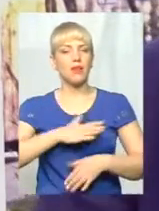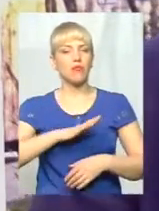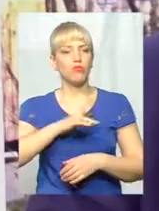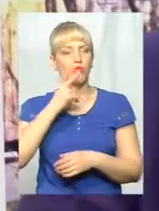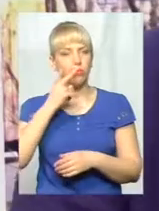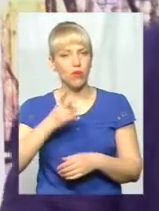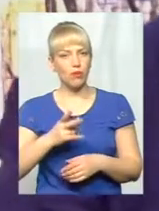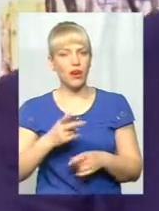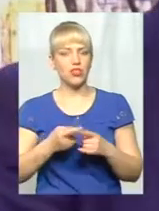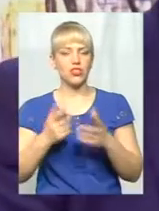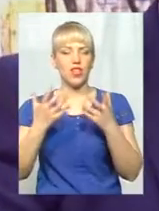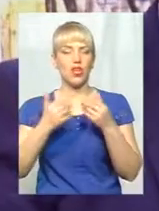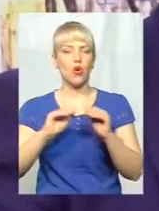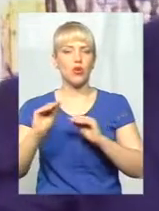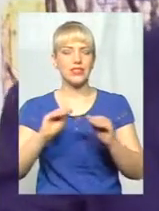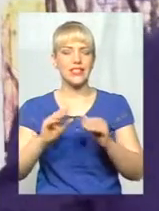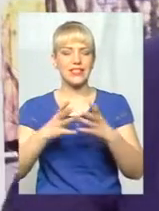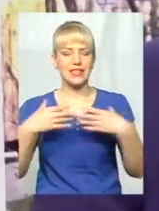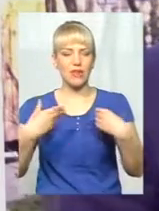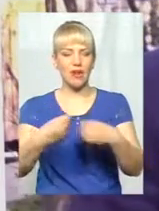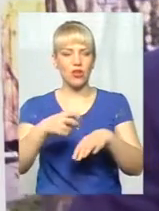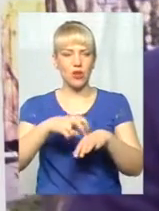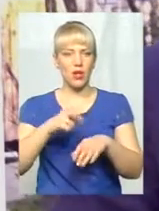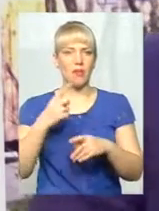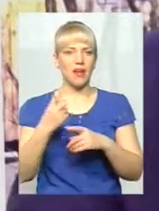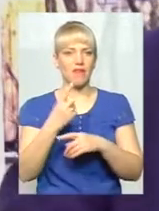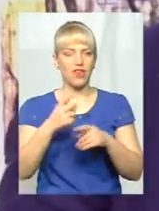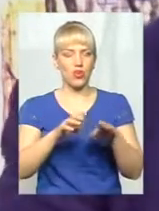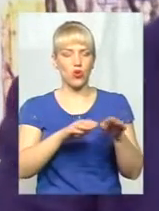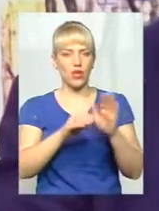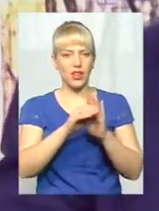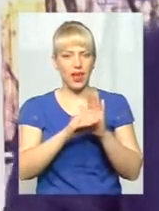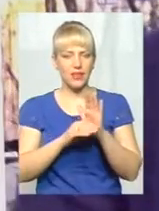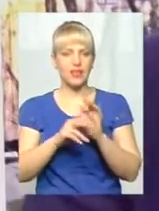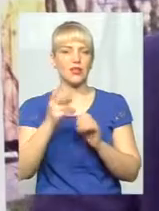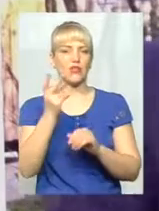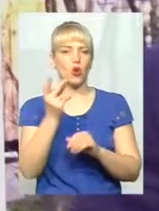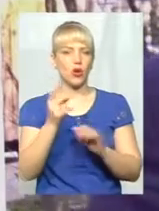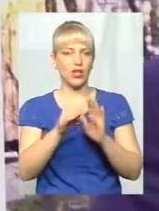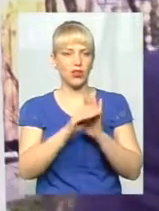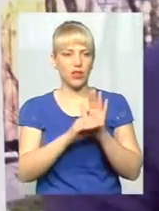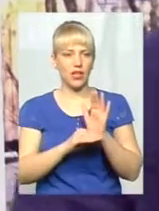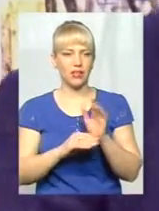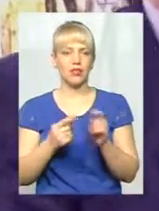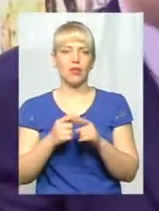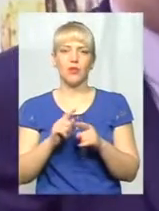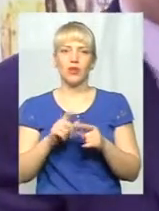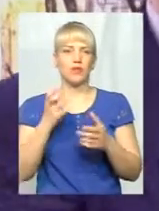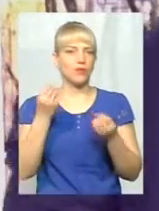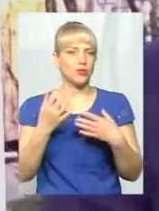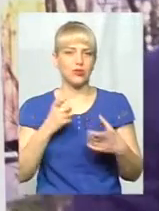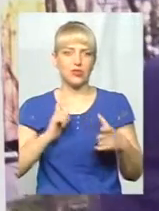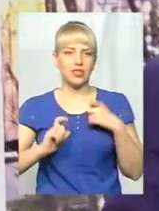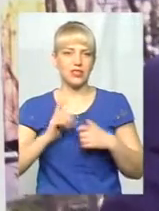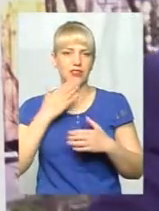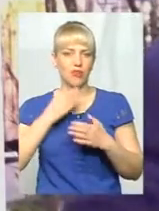І оснащення сімейного лікаря, первинне ланки, вторинне ланки. Ну, сучасне обладнання, ну, тільки зазрю, своїм колегам.